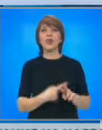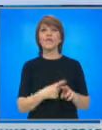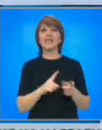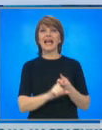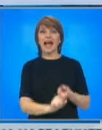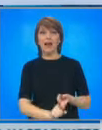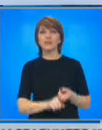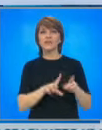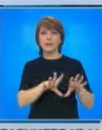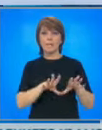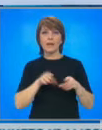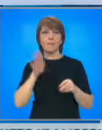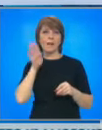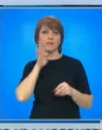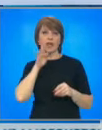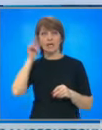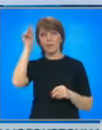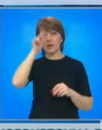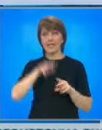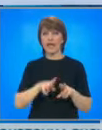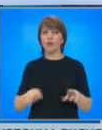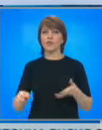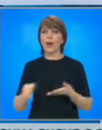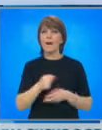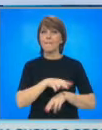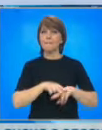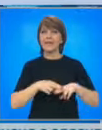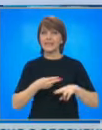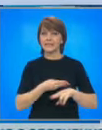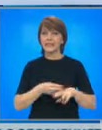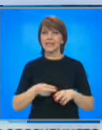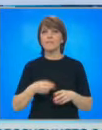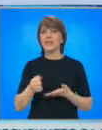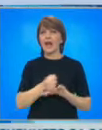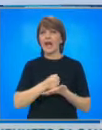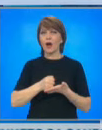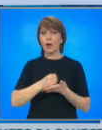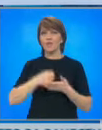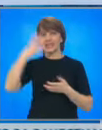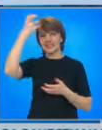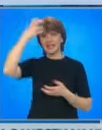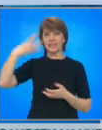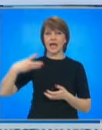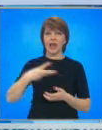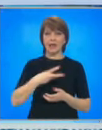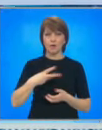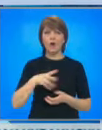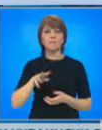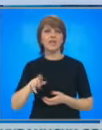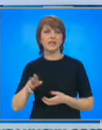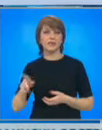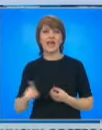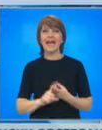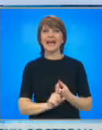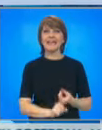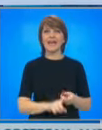се приема за баща на българската народна медицина. Лекова царица Леонора, награждавана от руския император Николай II. Кристиян